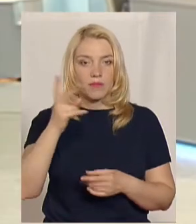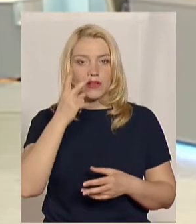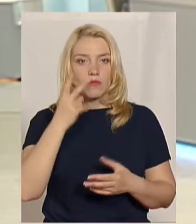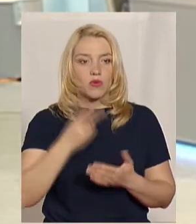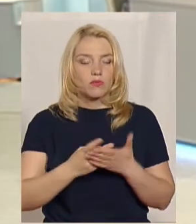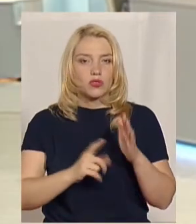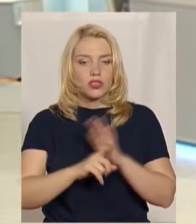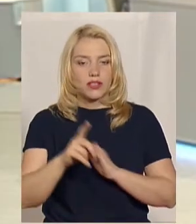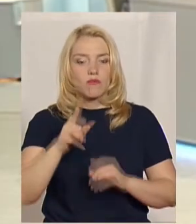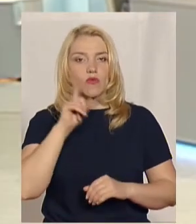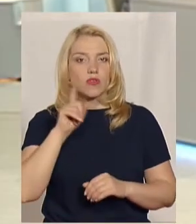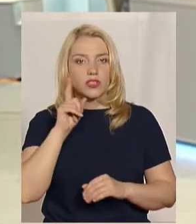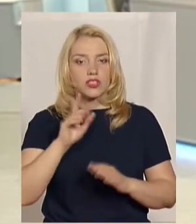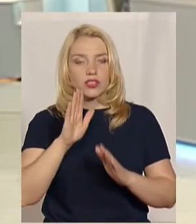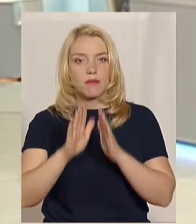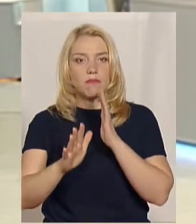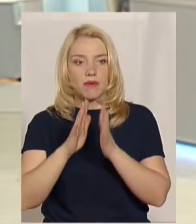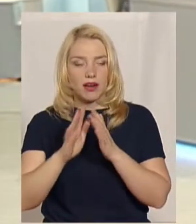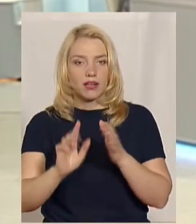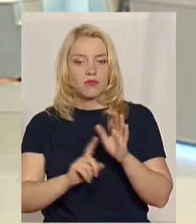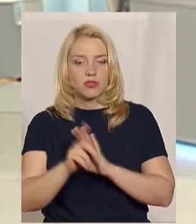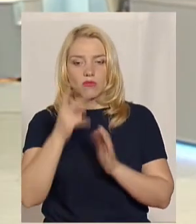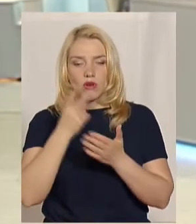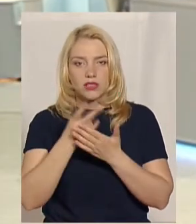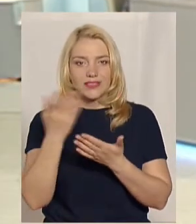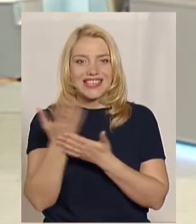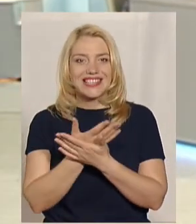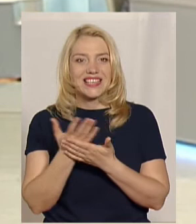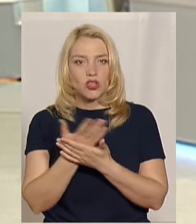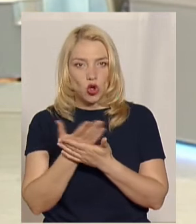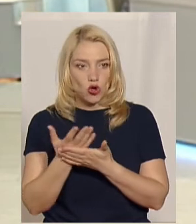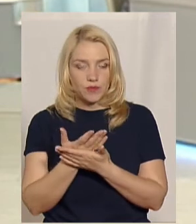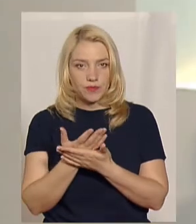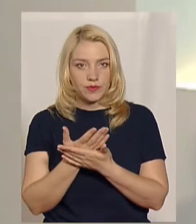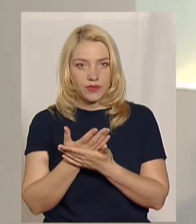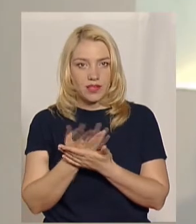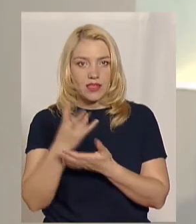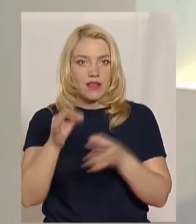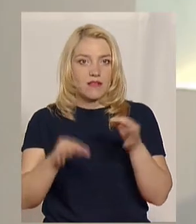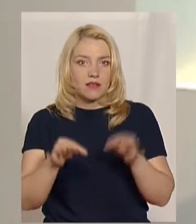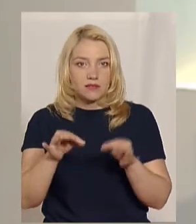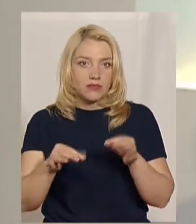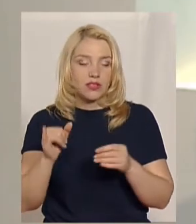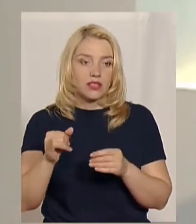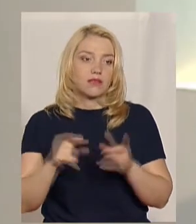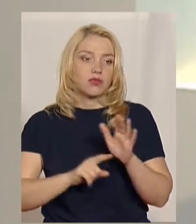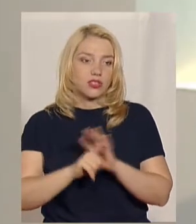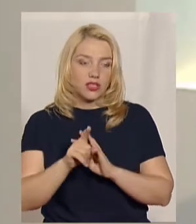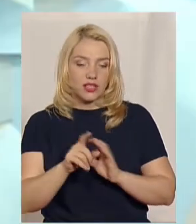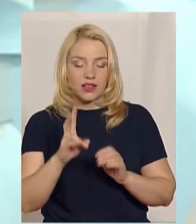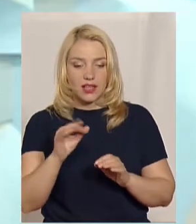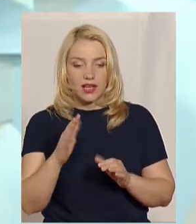кіно. І почали з… До речі, на сторінці